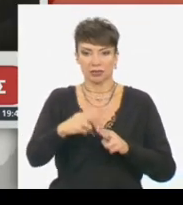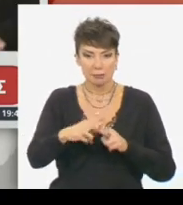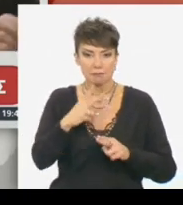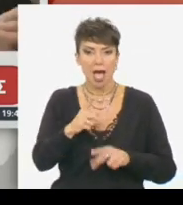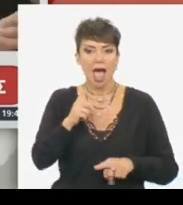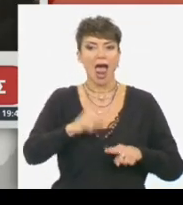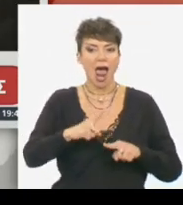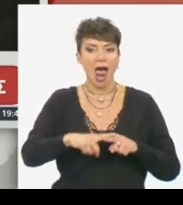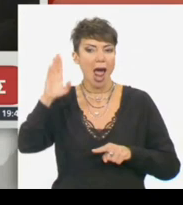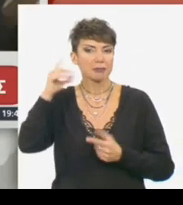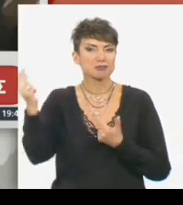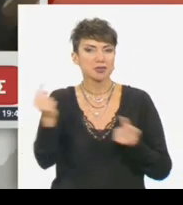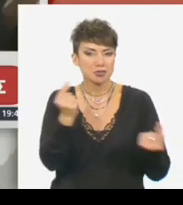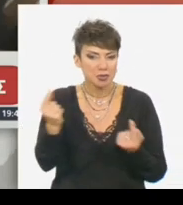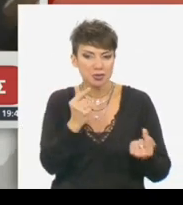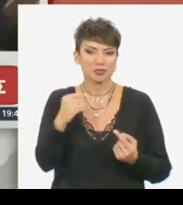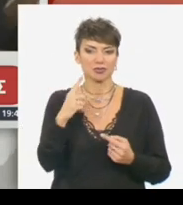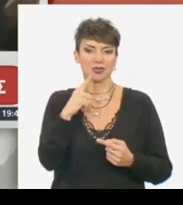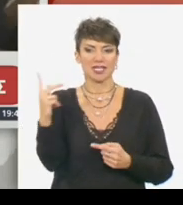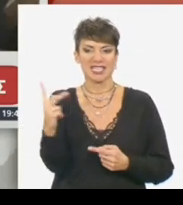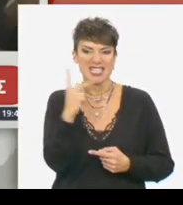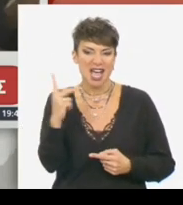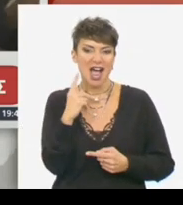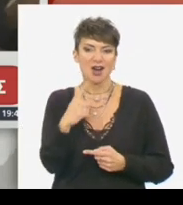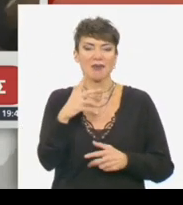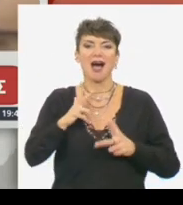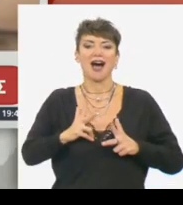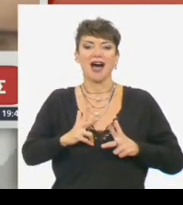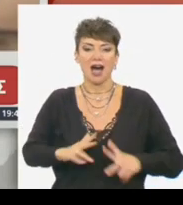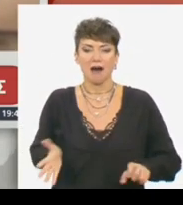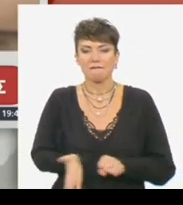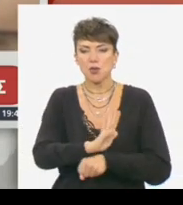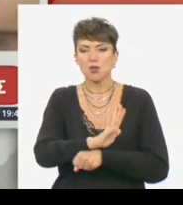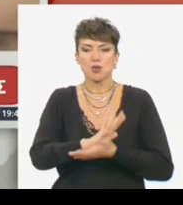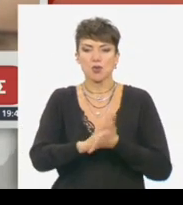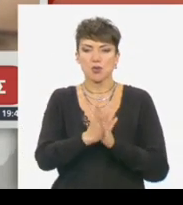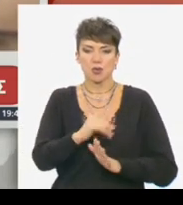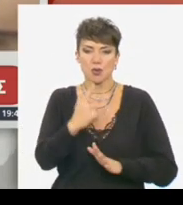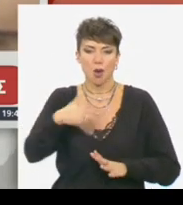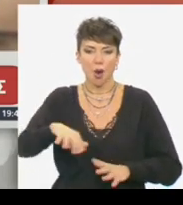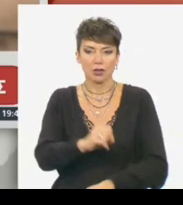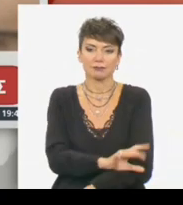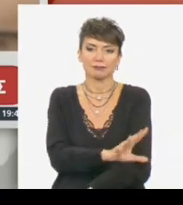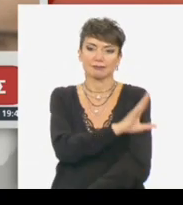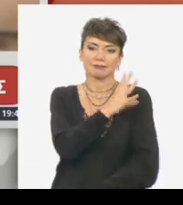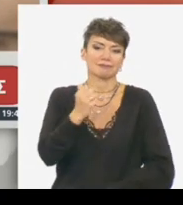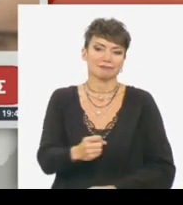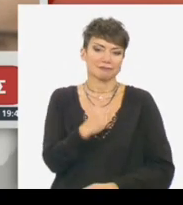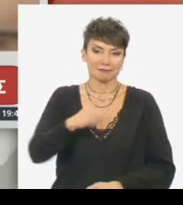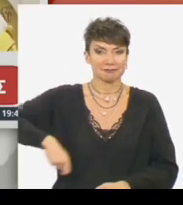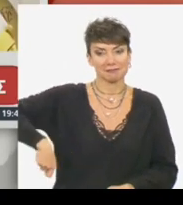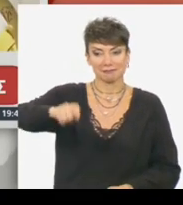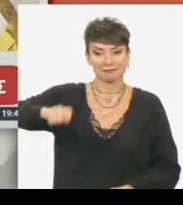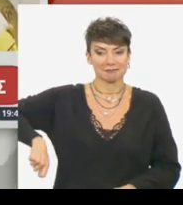ελληνοαμερικανικής αλλά και της αμερικανικής κοινωνίας γενικότερα. Η εκκλησία ήταν κατάμεστη και βέβαια πρέπει να πούμε ότι η λειτουργία